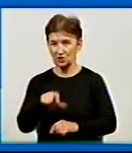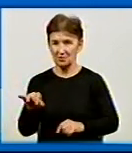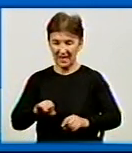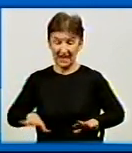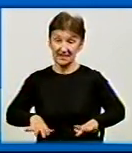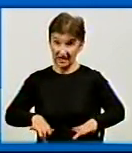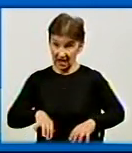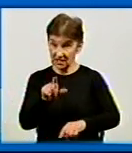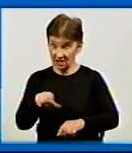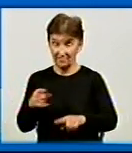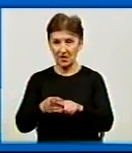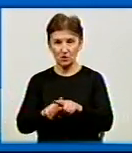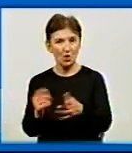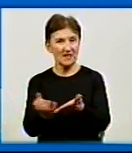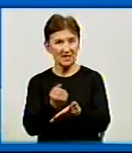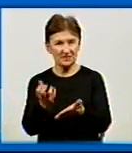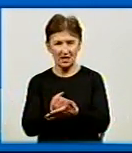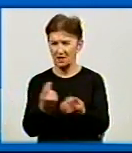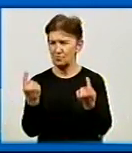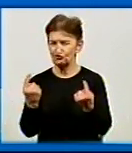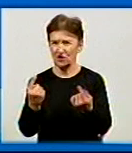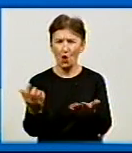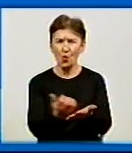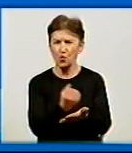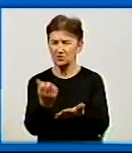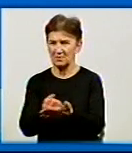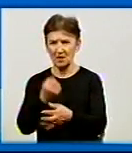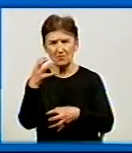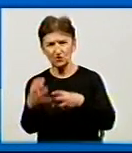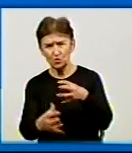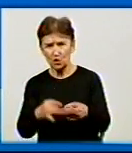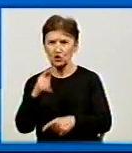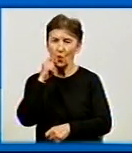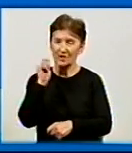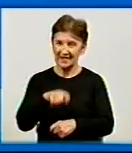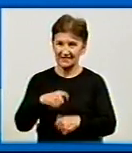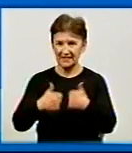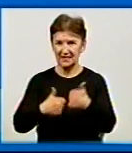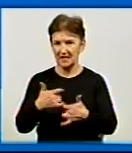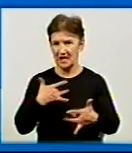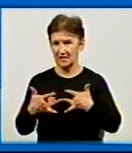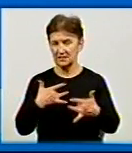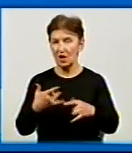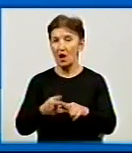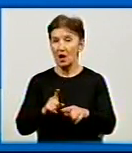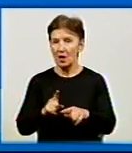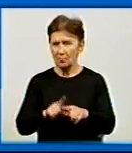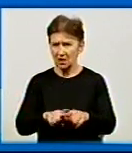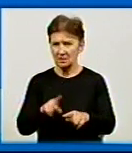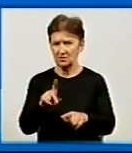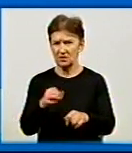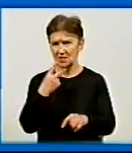спортивних фахівців, які досягли найбільших успіхів на міжнародній та всеукраїнській аренах і сприяли зростанню авторитету та іміджу